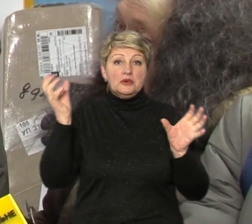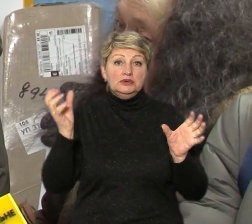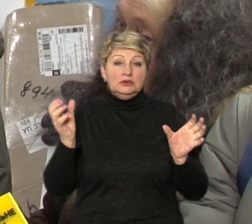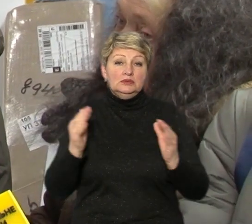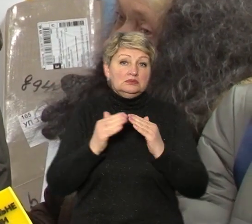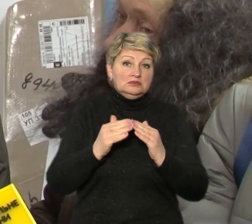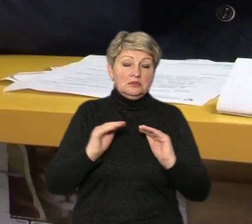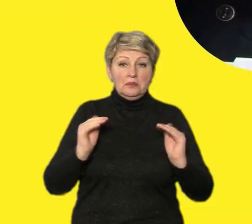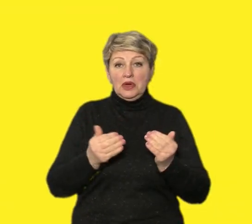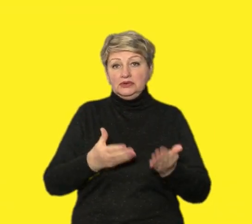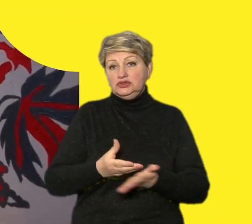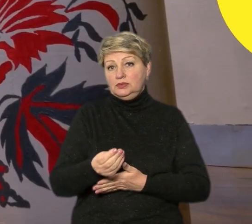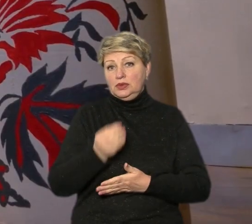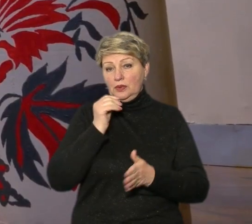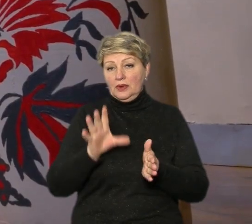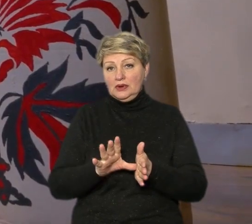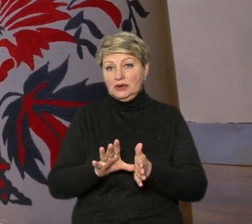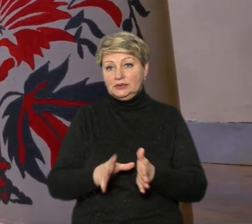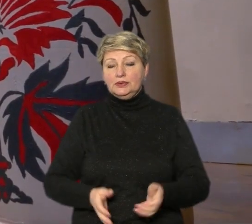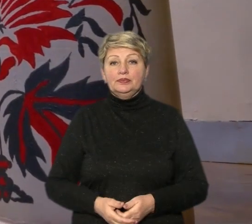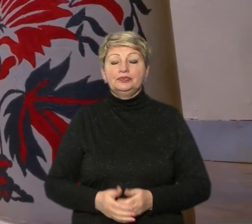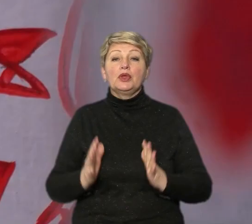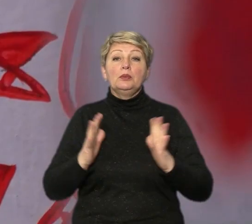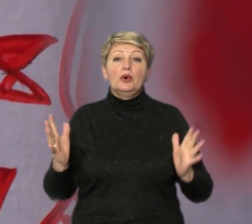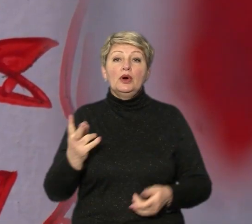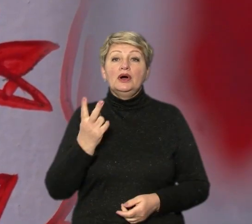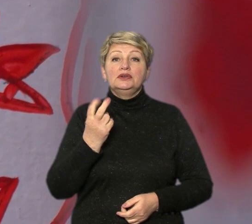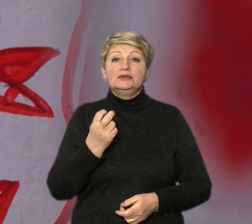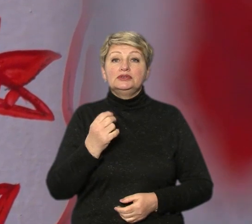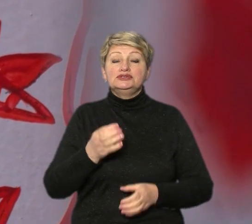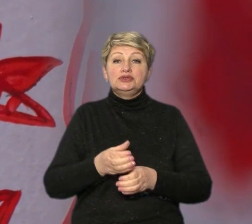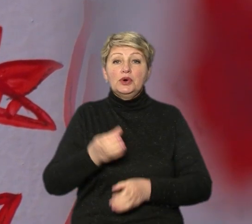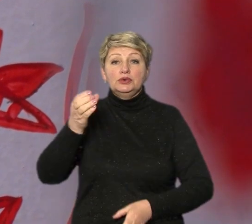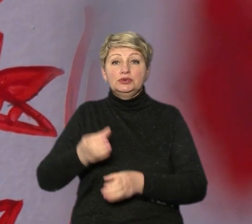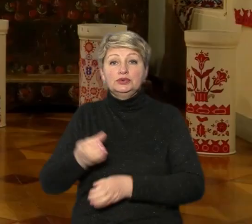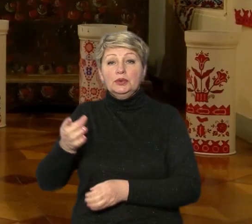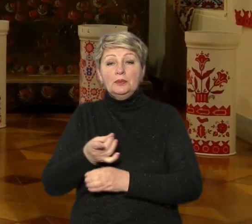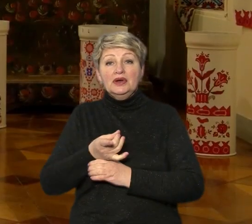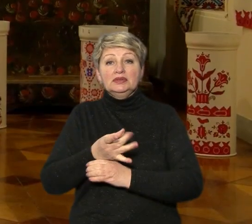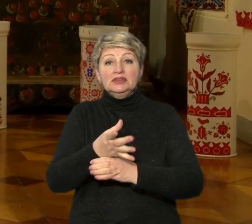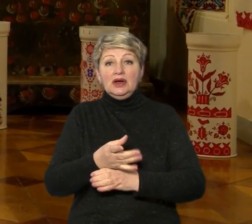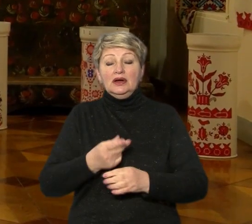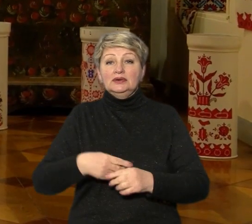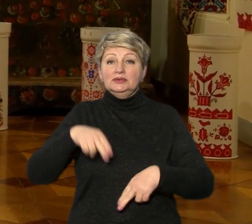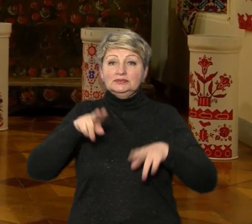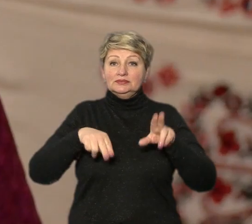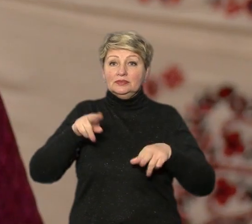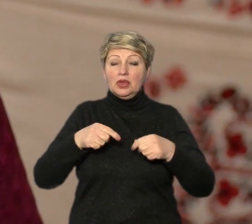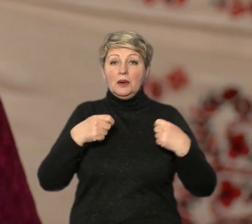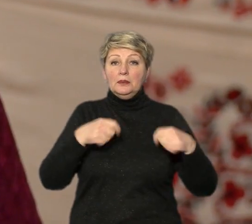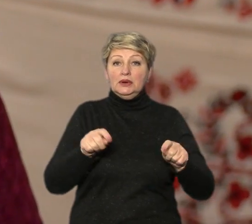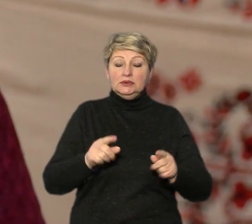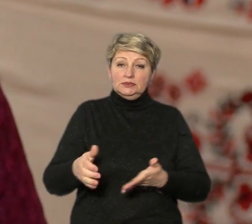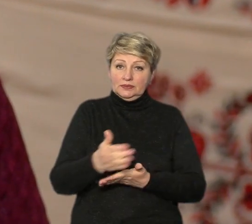плачу за електрику. Більше 200 тубусів від танкових снарядів розмалювали черкаські митці. Їх продадуть, аби